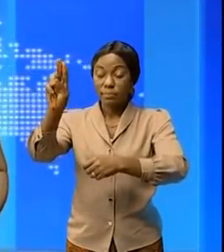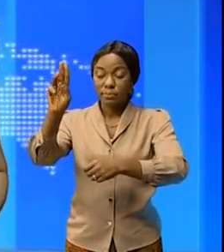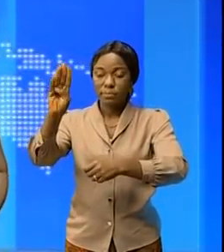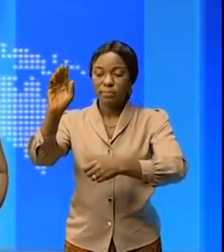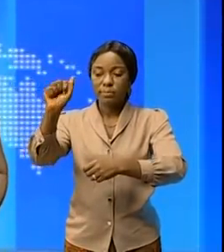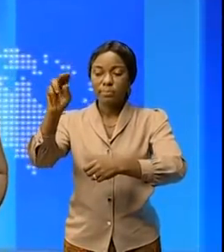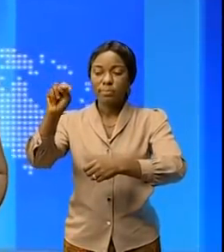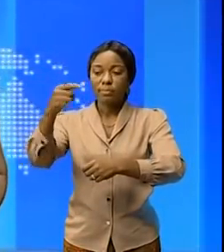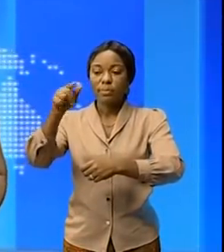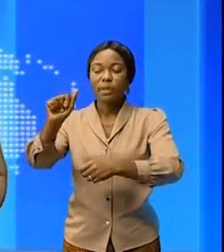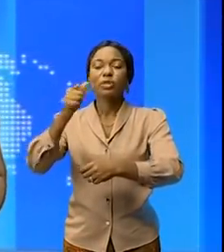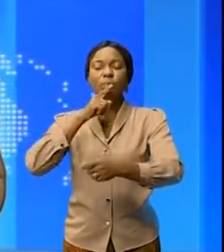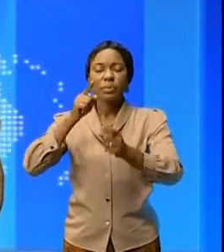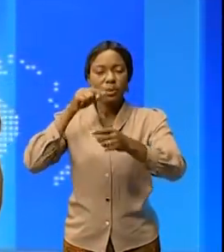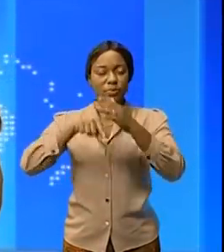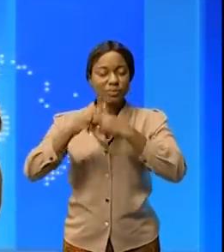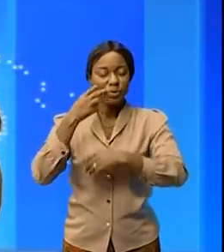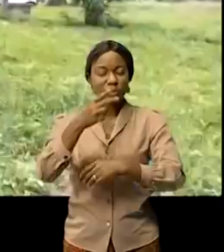provinciale on dit Pierre Rombouillou